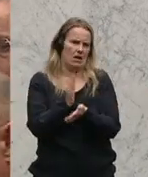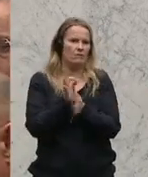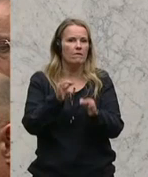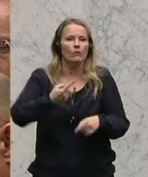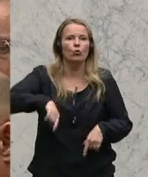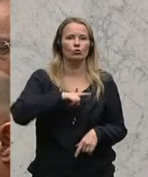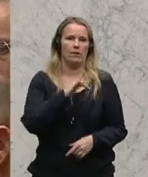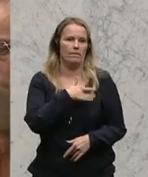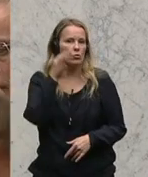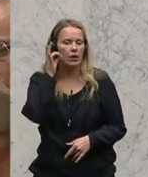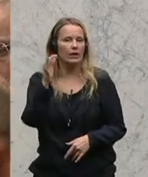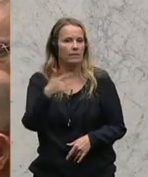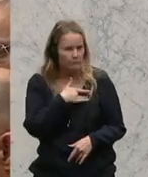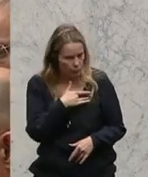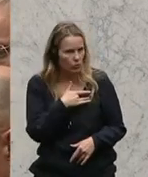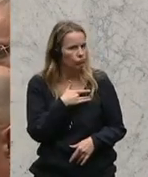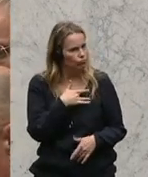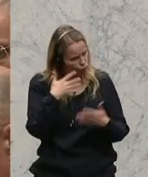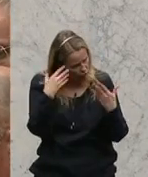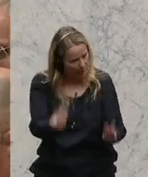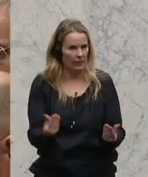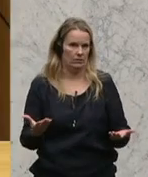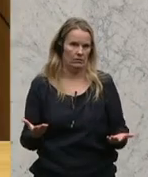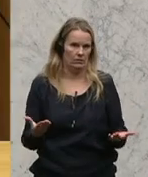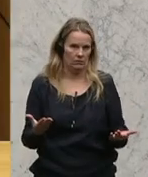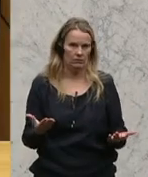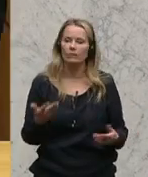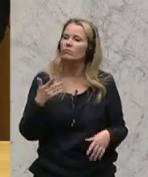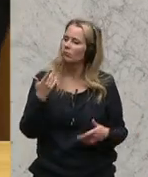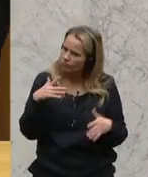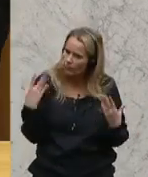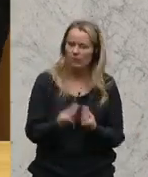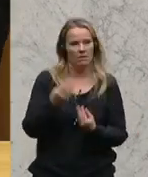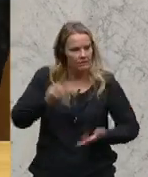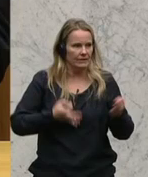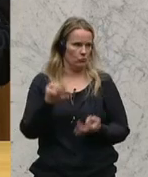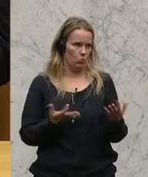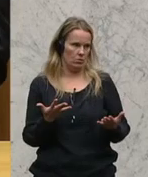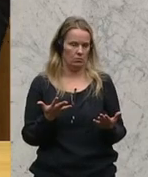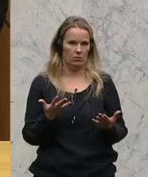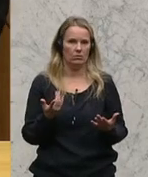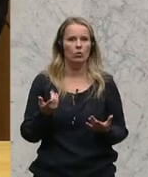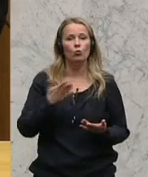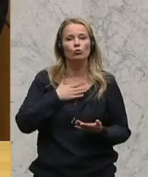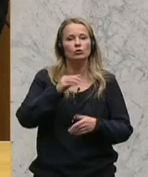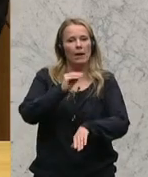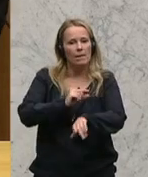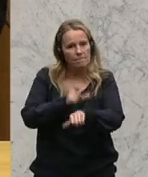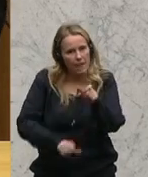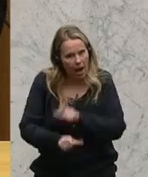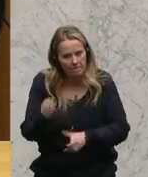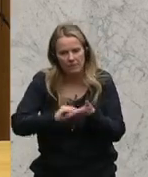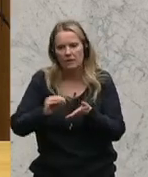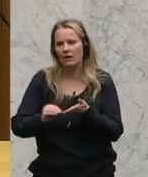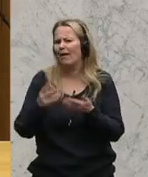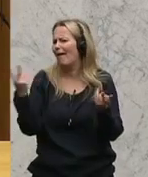für unsere Bürgerinnen und Bürger ganz einfach zu geben, versuchen wir gemeinsam, unseren Beamtinnen und Beamten,